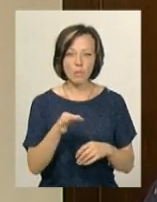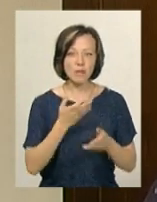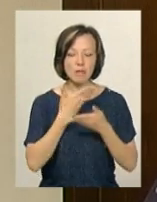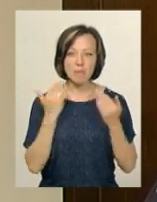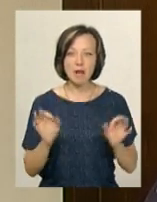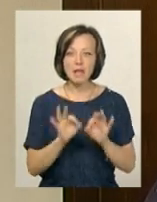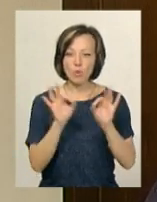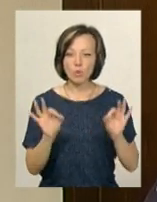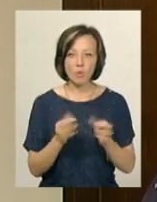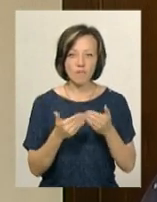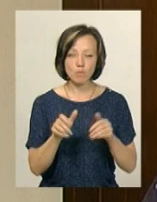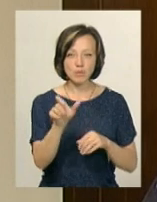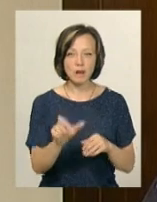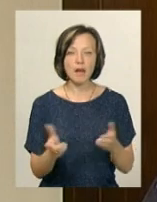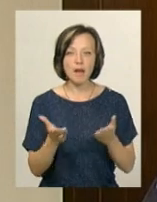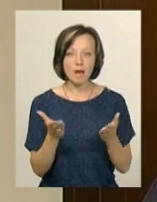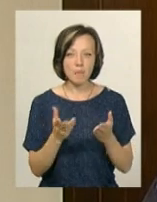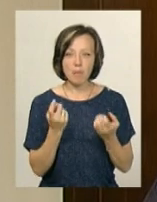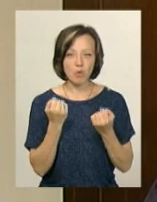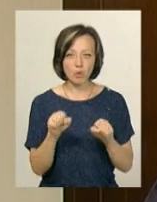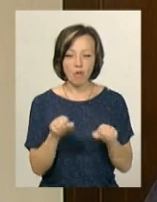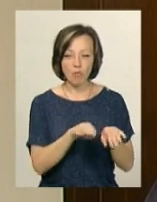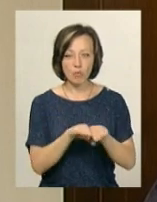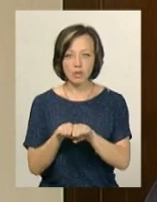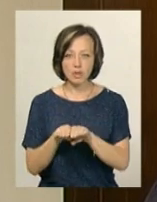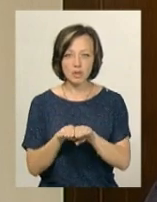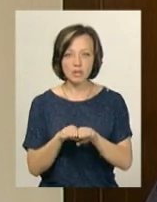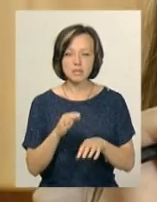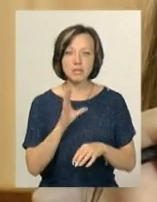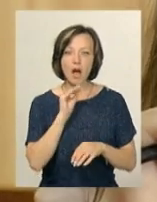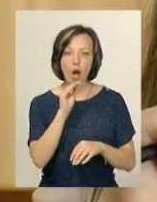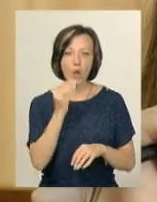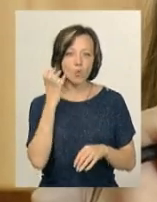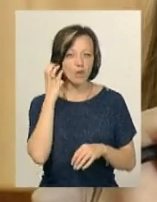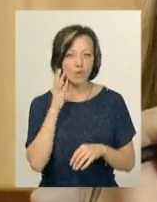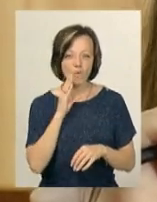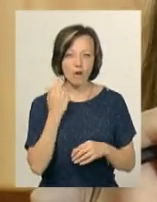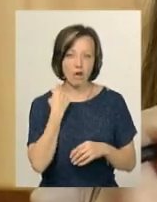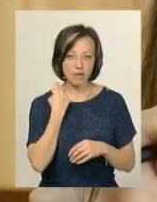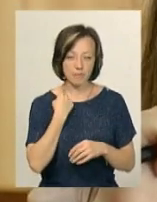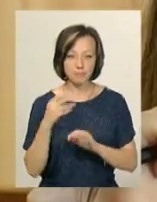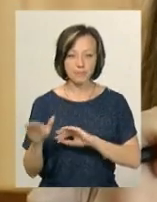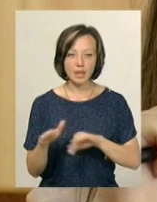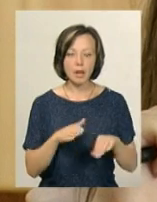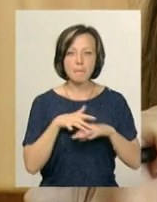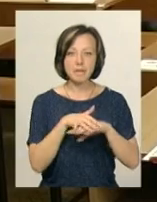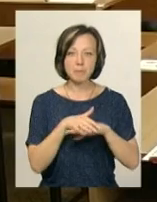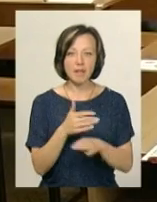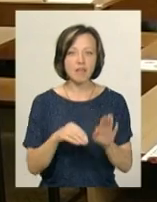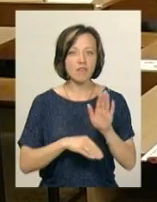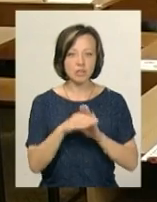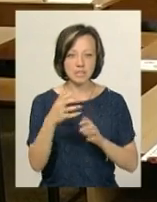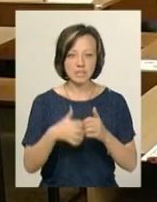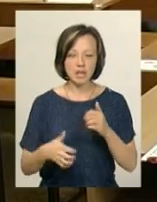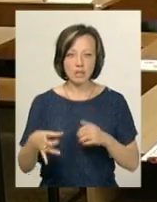немає жодного абітурієнта, який би не подолав поріг з аудіювання. Під час ЗНО з математики в області був найвищий серед